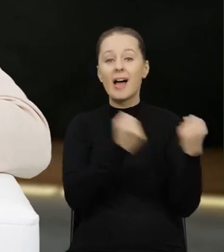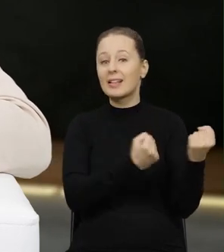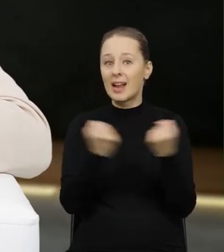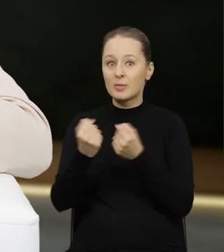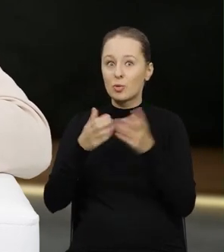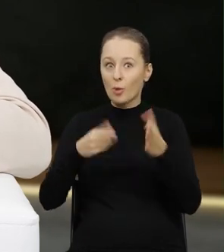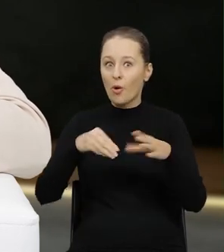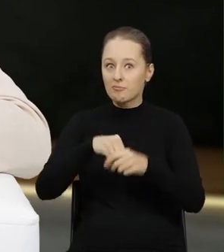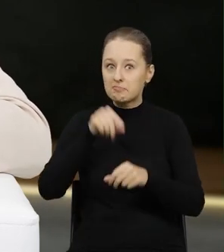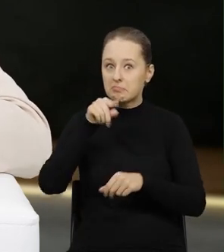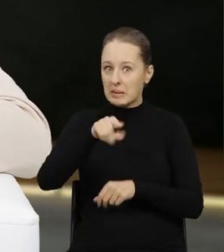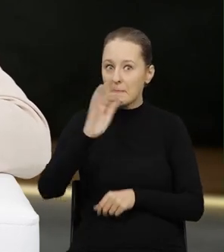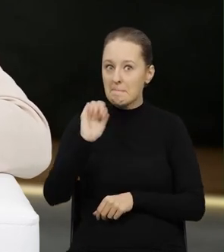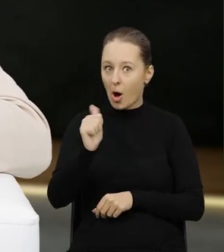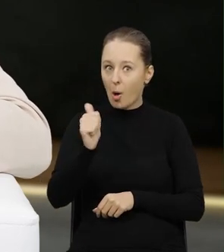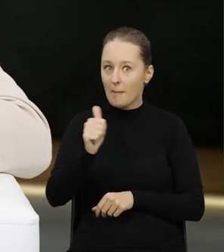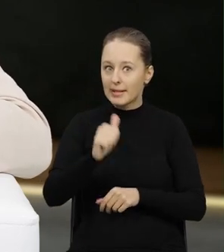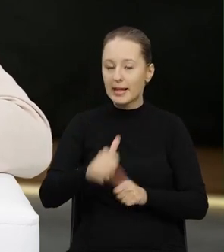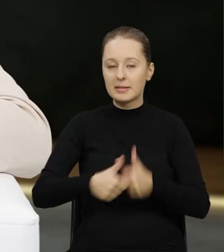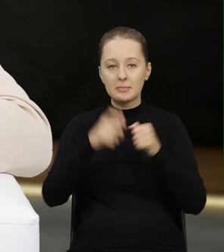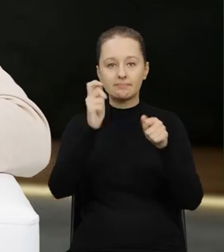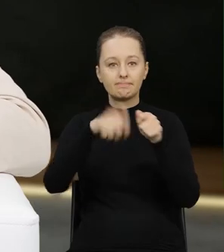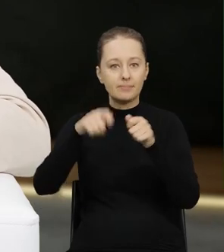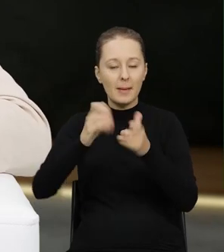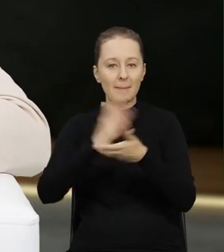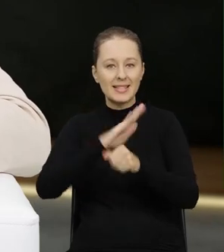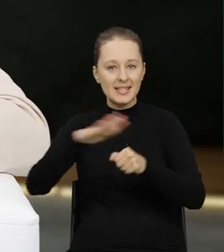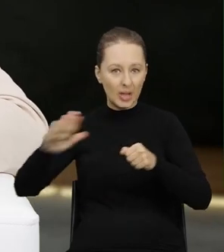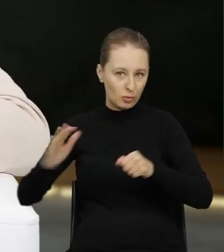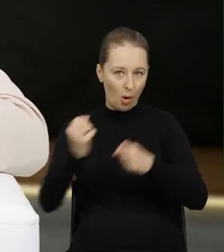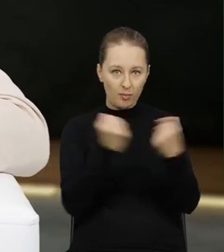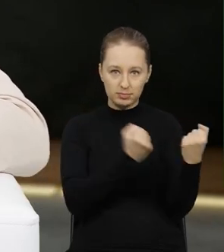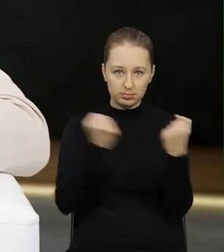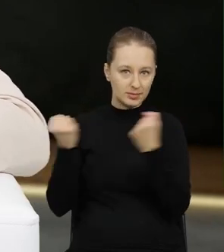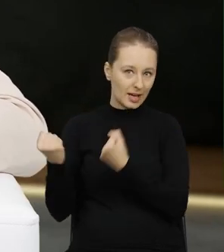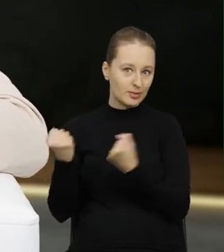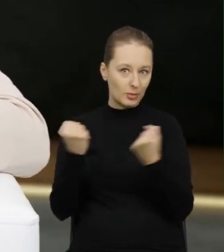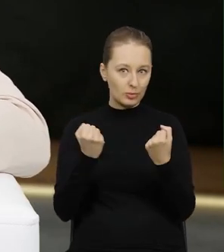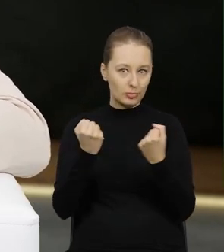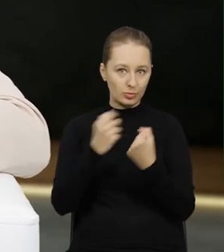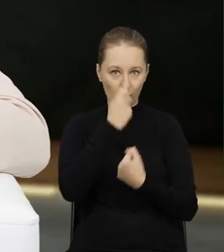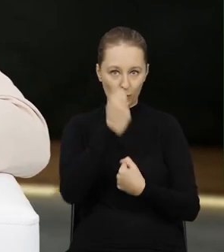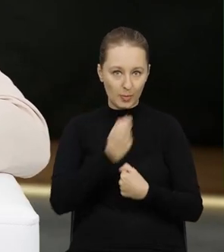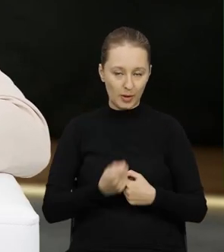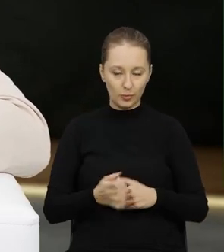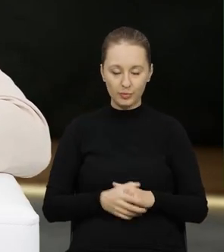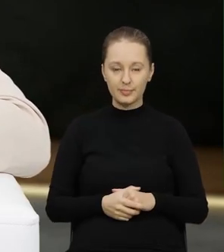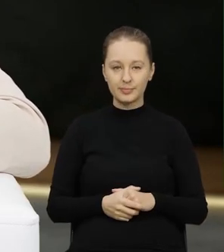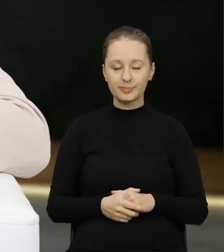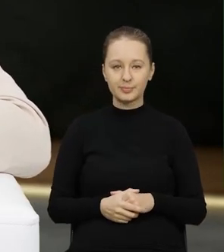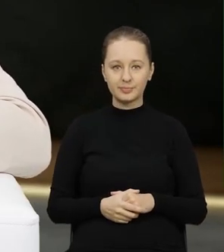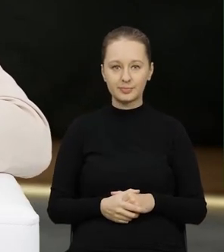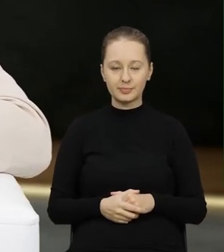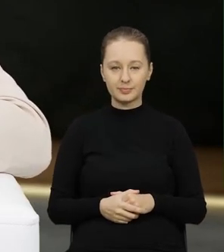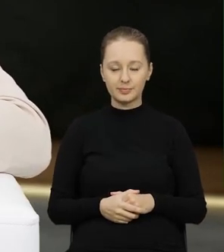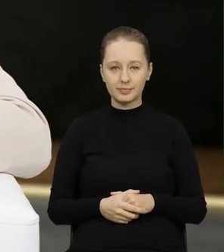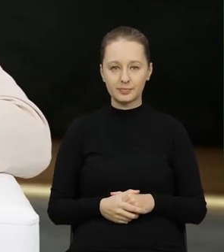swoich już ustawach kompetencje do, między innymi do nadzoru międzynarodowego przemieszczania odpadów.